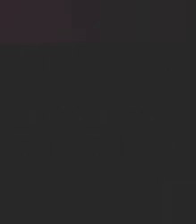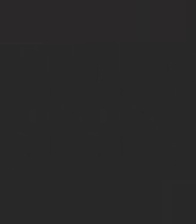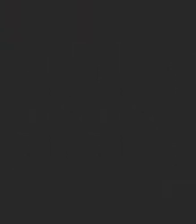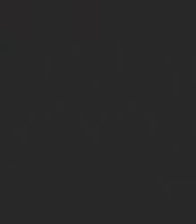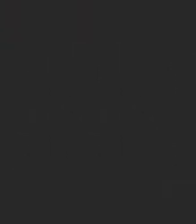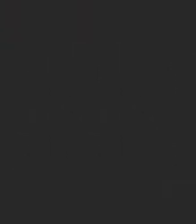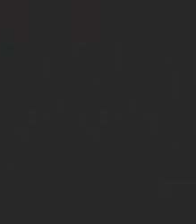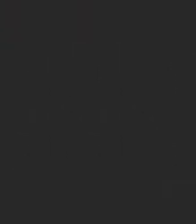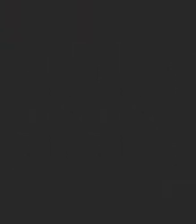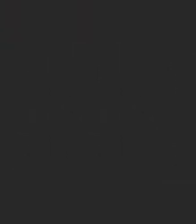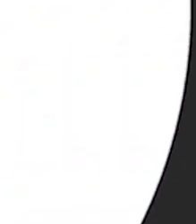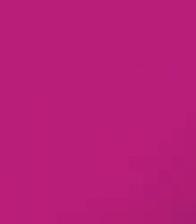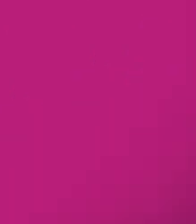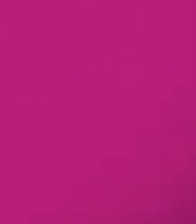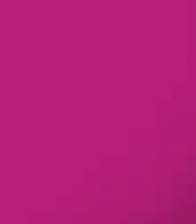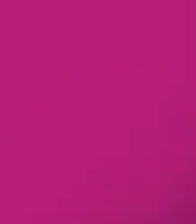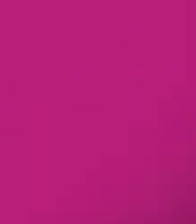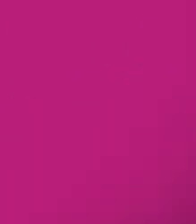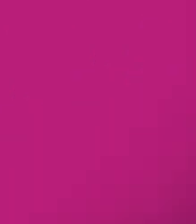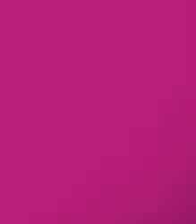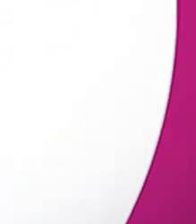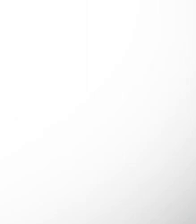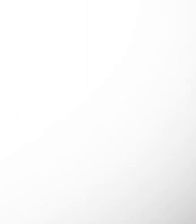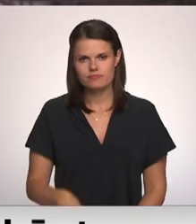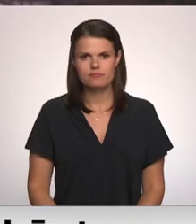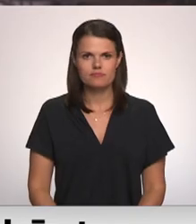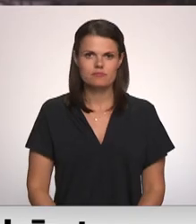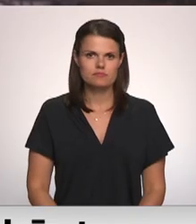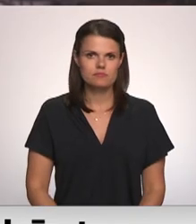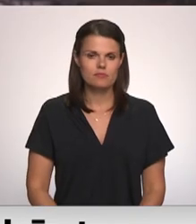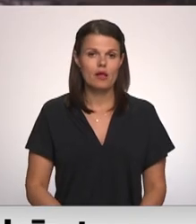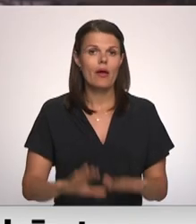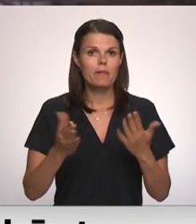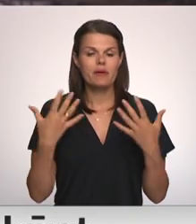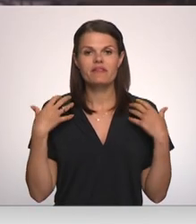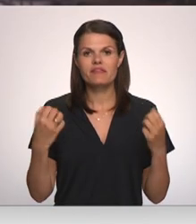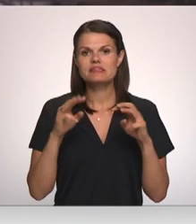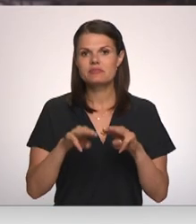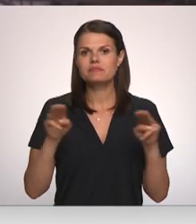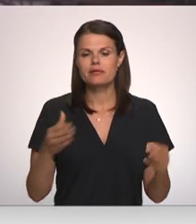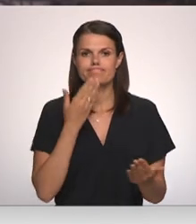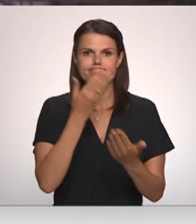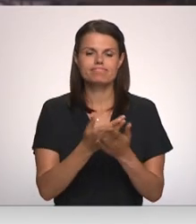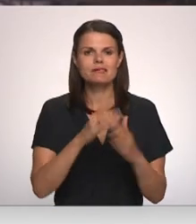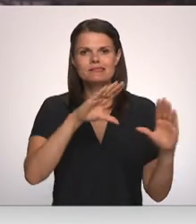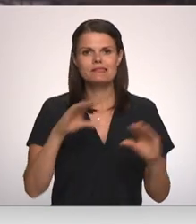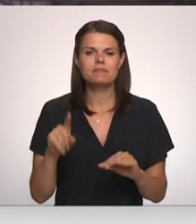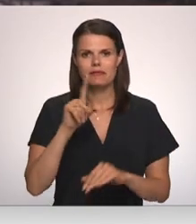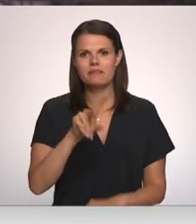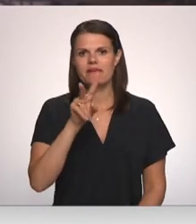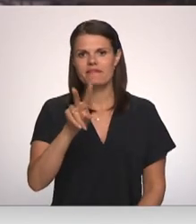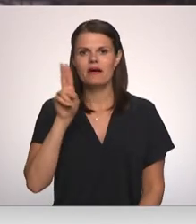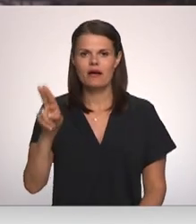Re! Viss ēters ir te! Savukārt veselības ministrija rosina samazināt pievienotās